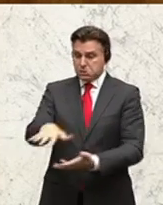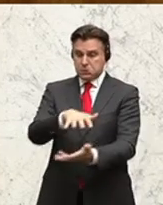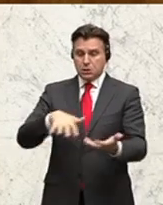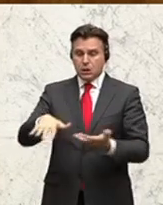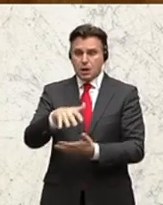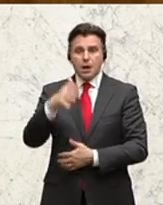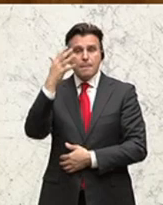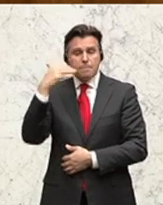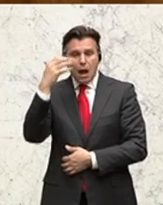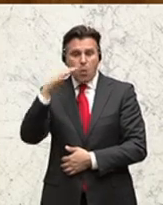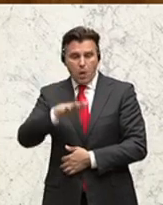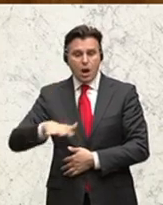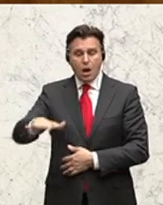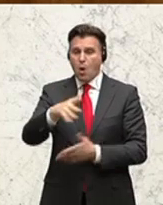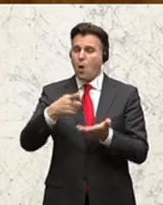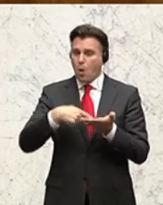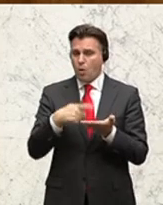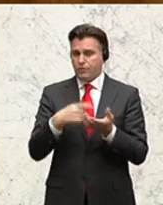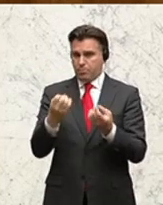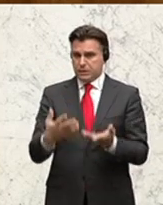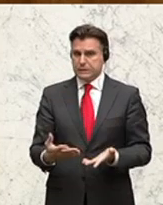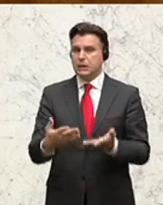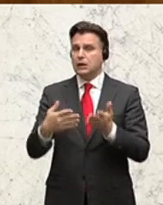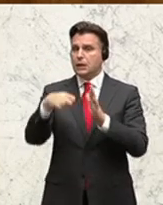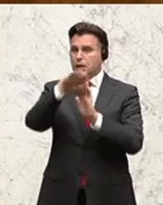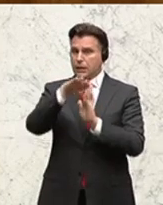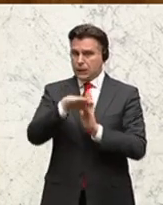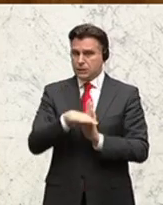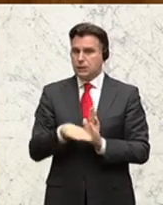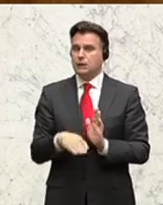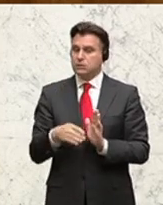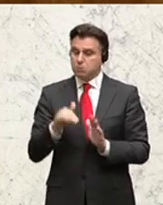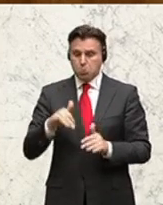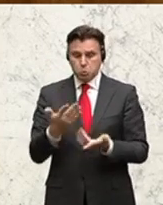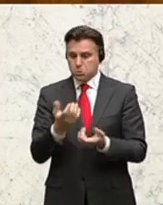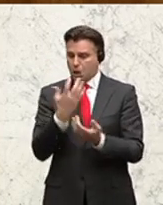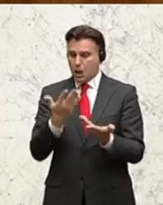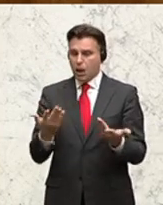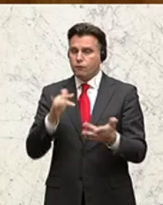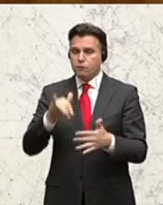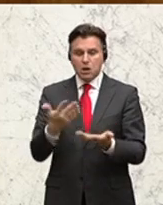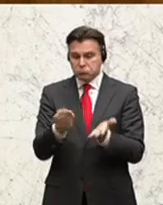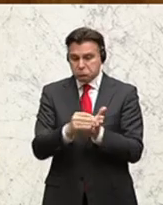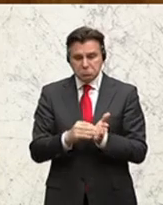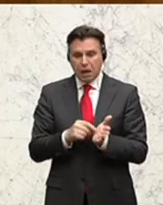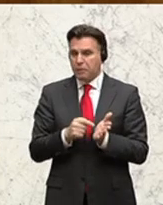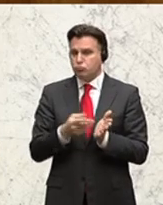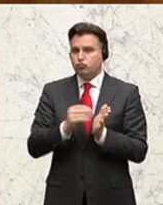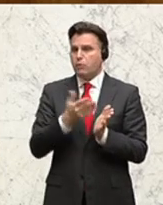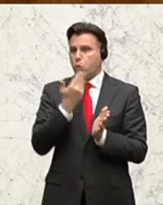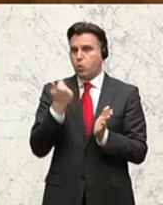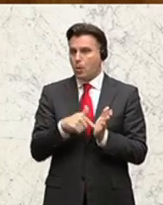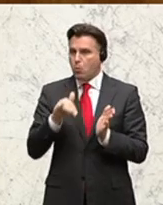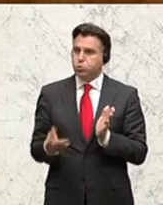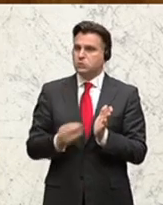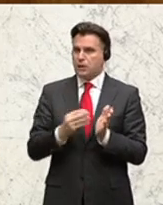vor allem im bäuerlichen Bereich. Da gibt es hier auf gesetzlicher Ebene einfach Gärungsbedarf, gesetzliche Unschärfen, die wir klären sollten.